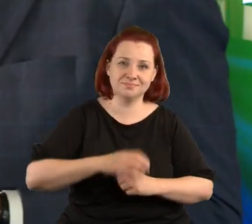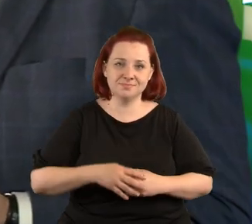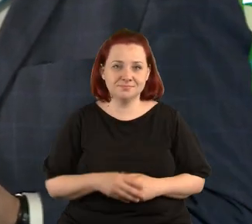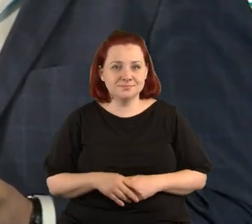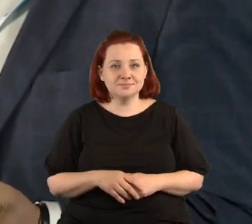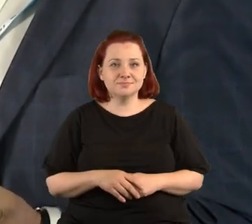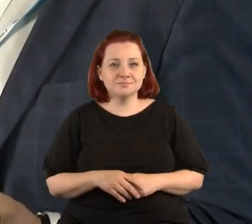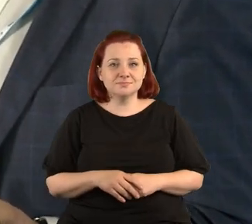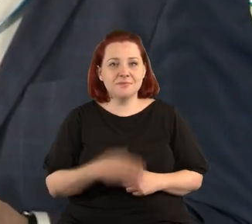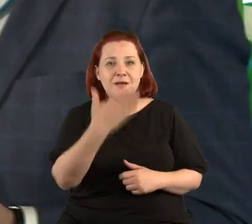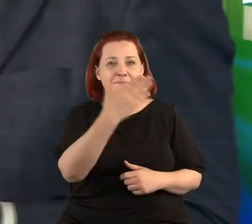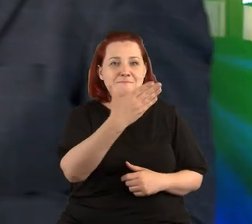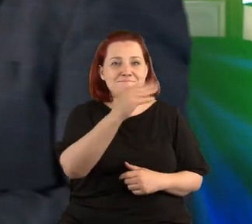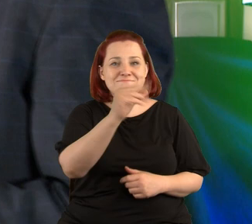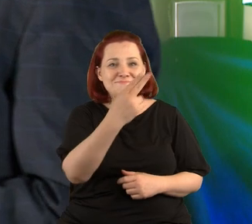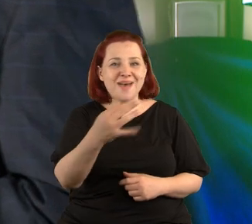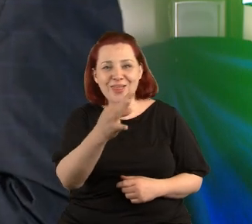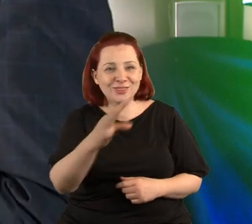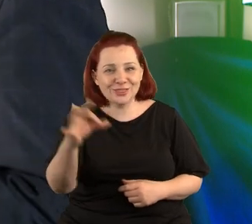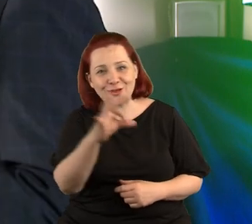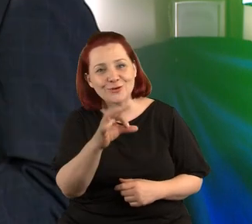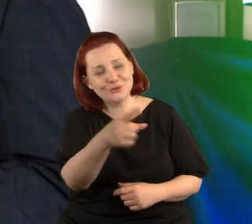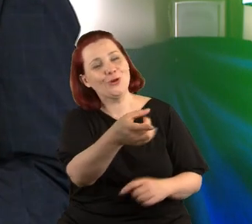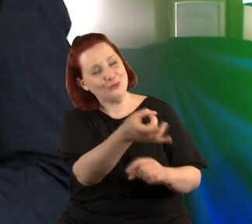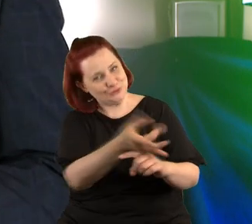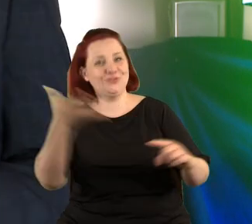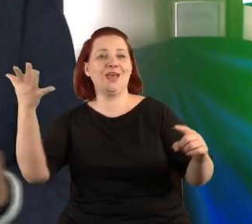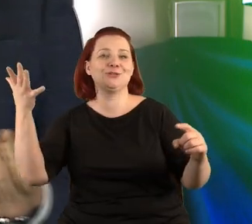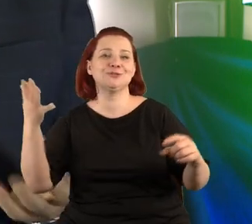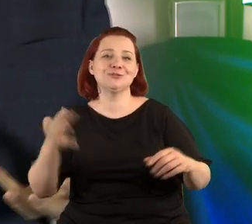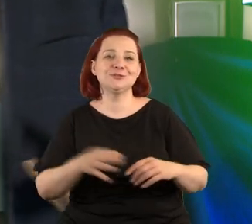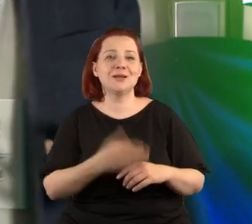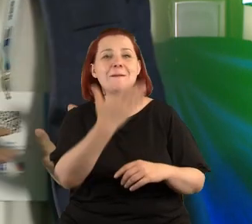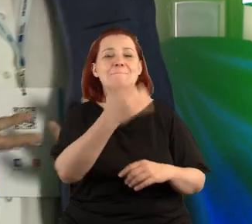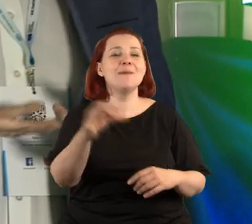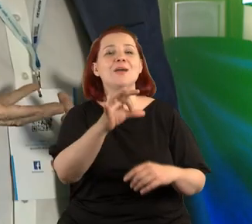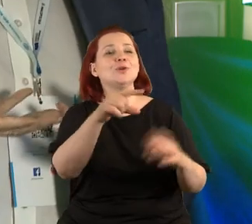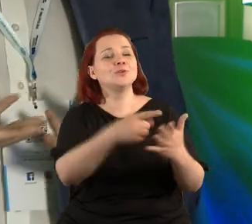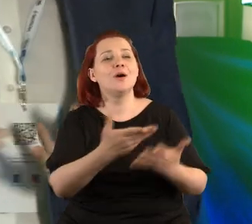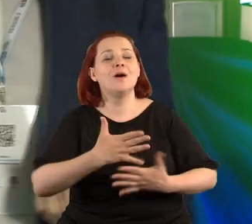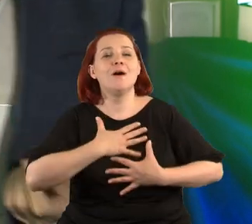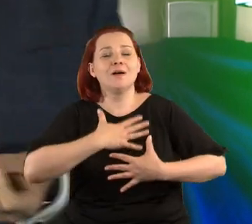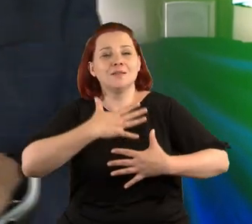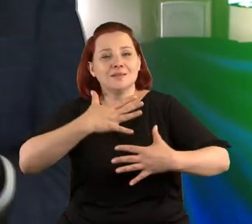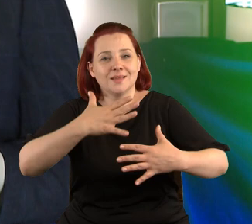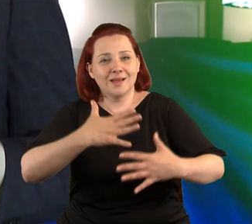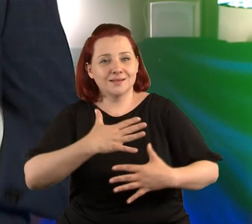Mentos to świeżość. Mentos to oddech.